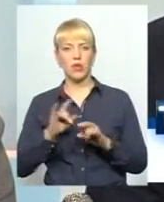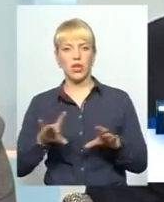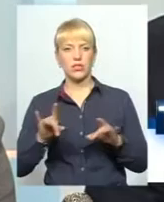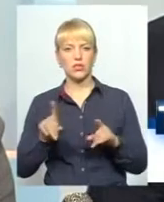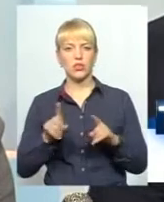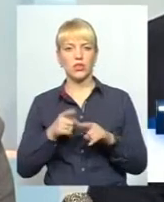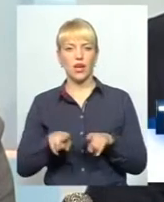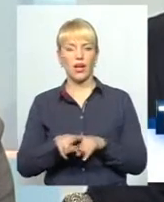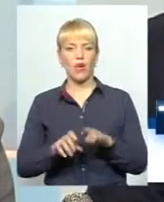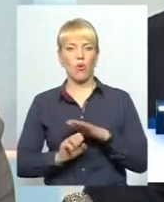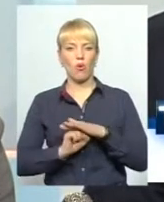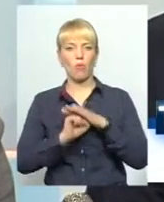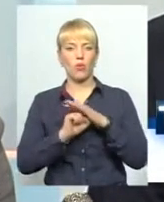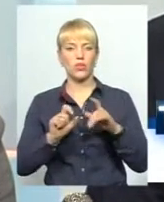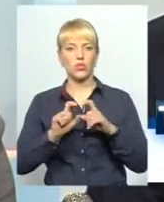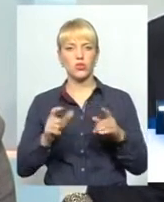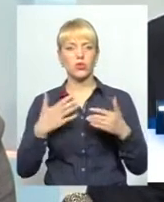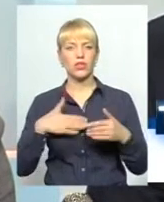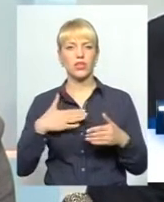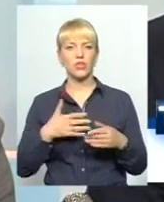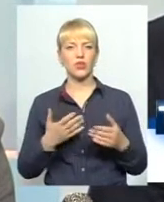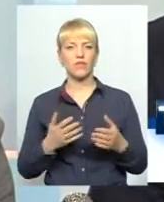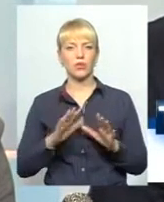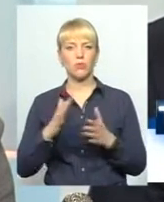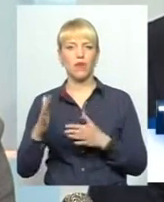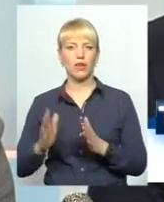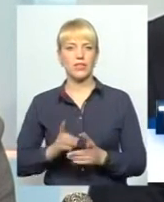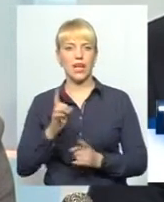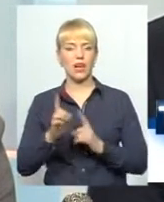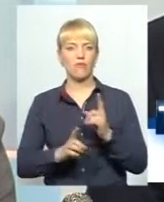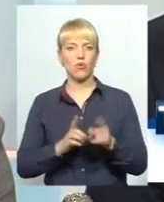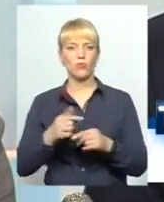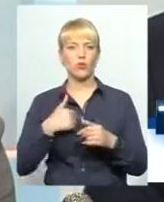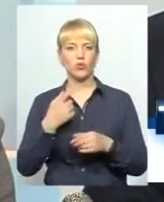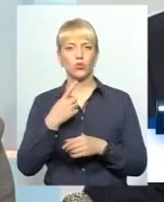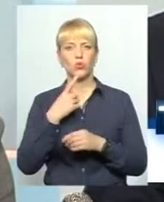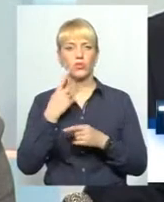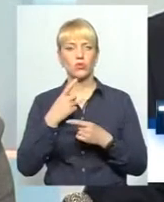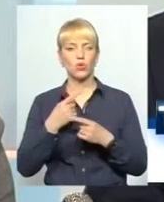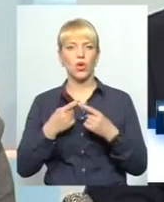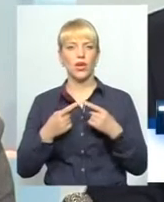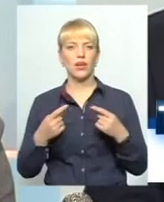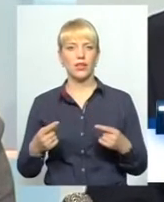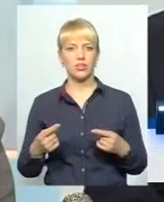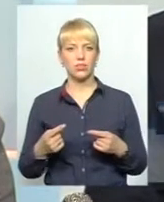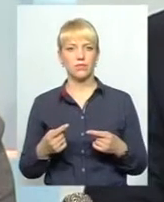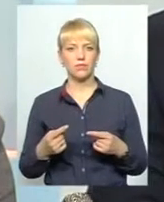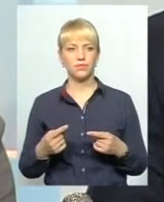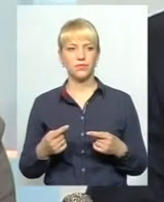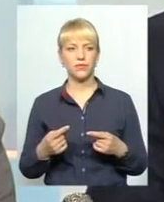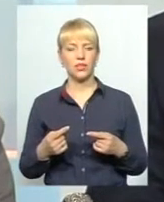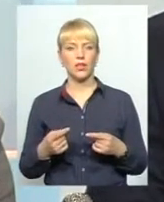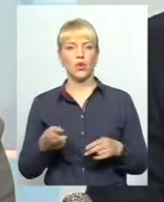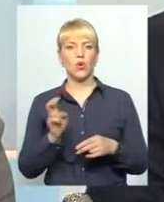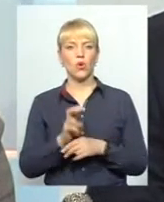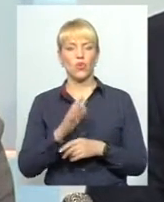таке опорна школа і для чого взагалі відбувається реформа, я хочу сказати одну звичайну річ. Наші діти ходять до